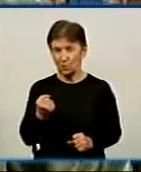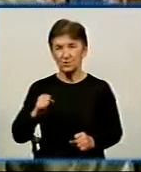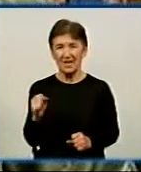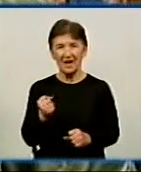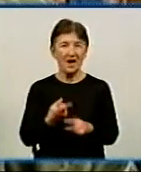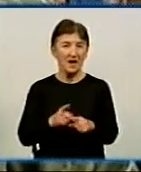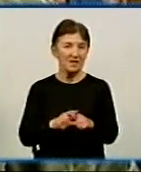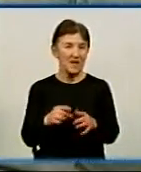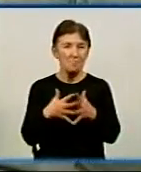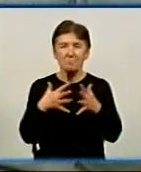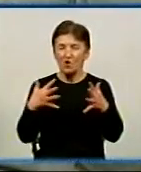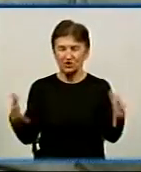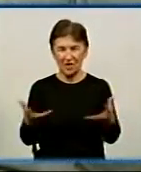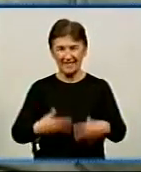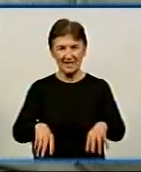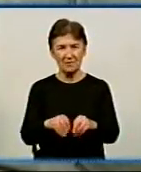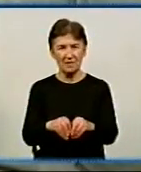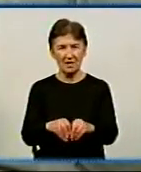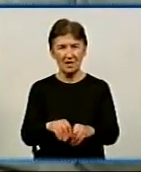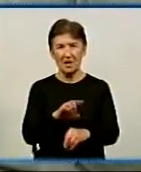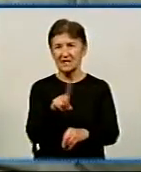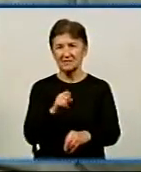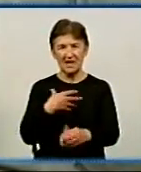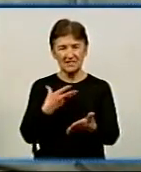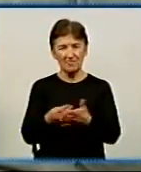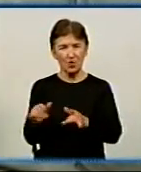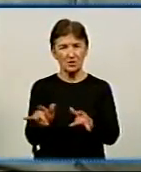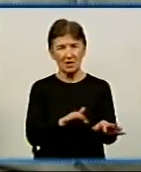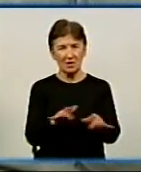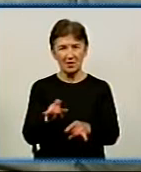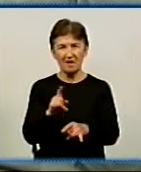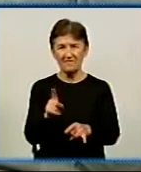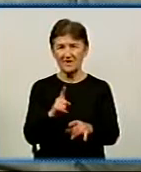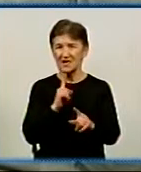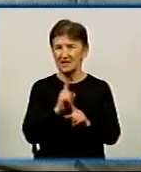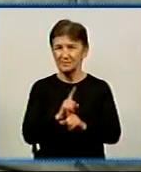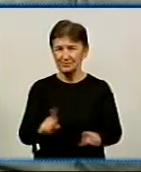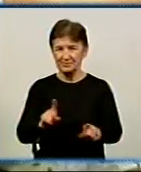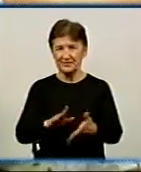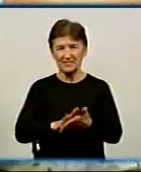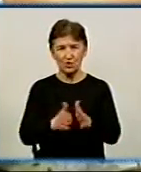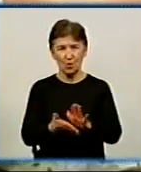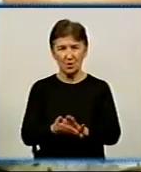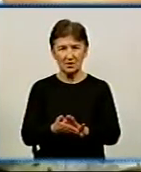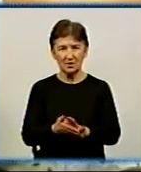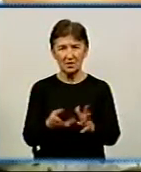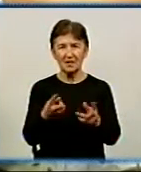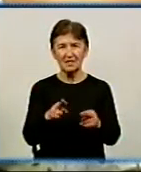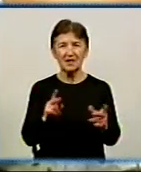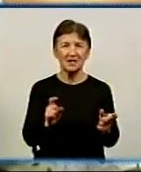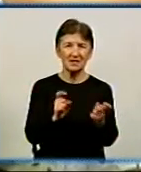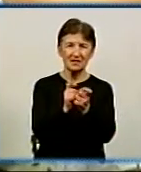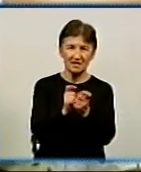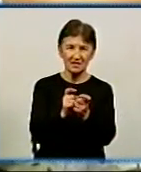І це величина сім'я. Капелан за своєю діяльністю знаходиться в специфічних умовах, екстремальних ситуаціях, де є конфлікт, біль,